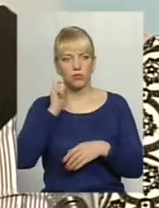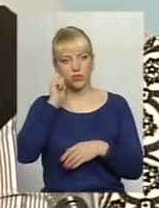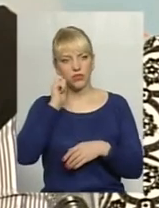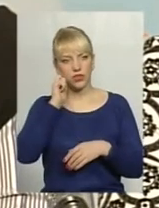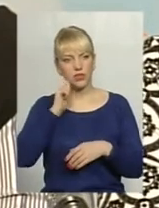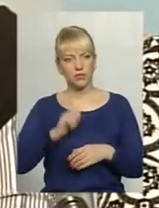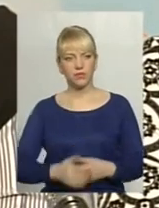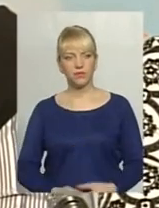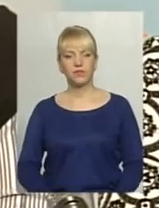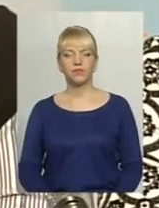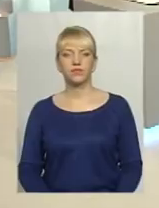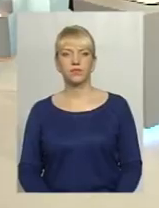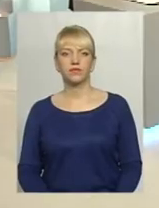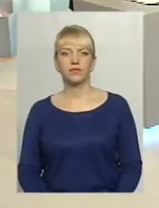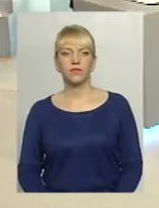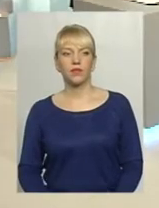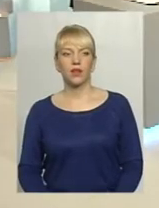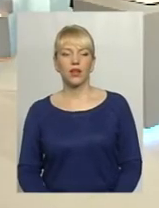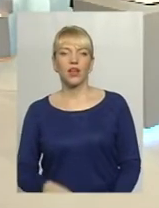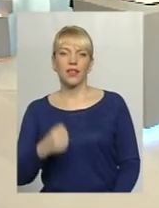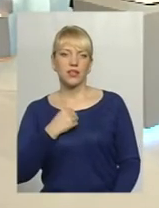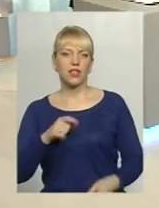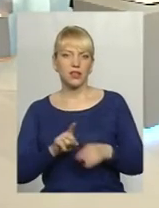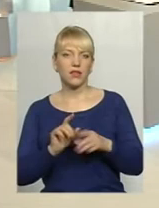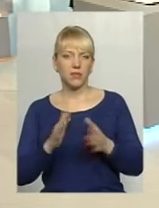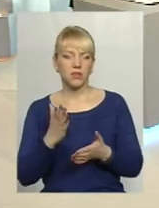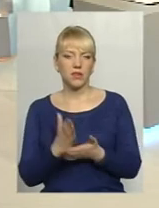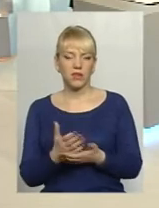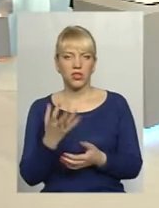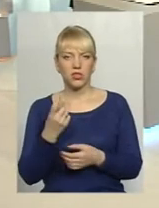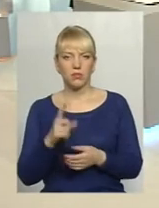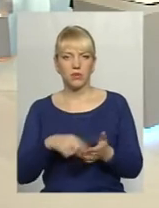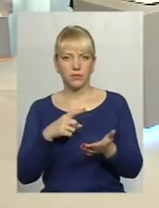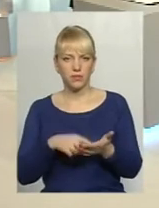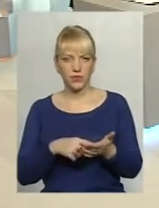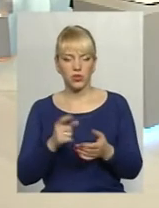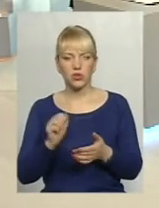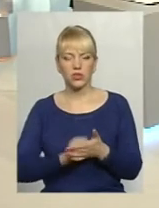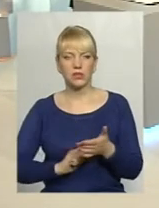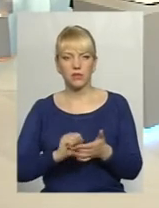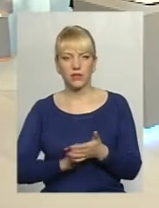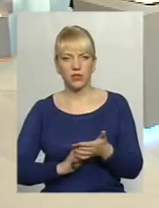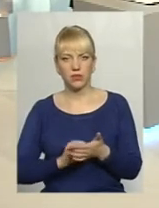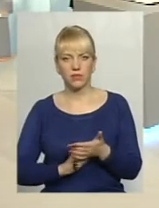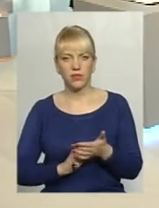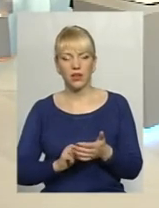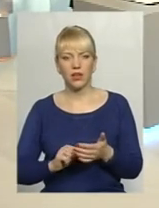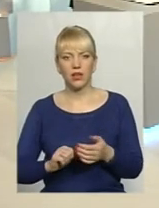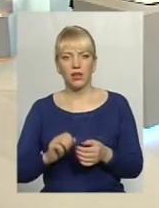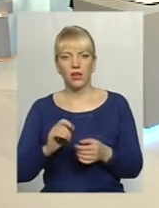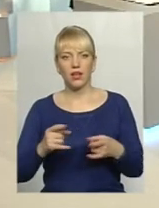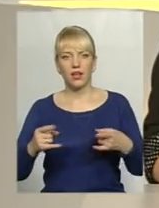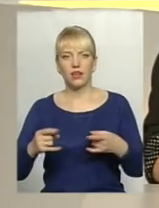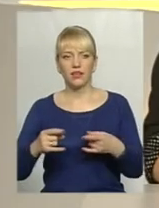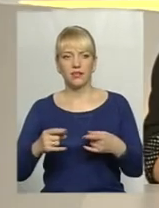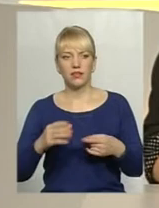маємо такі наслідки. На жаль, випадки є. Ще хотіла б пару слів з приводу поняття екранного